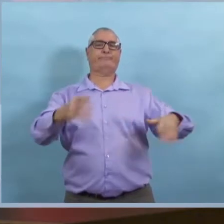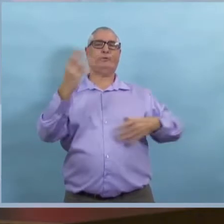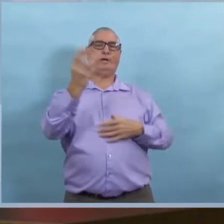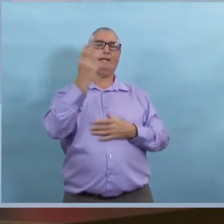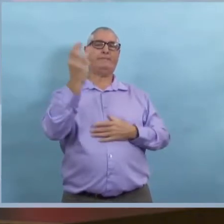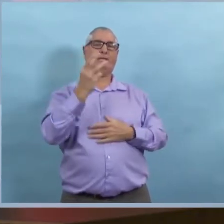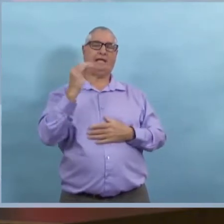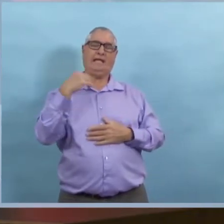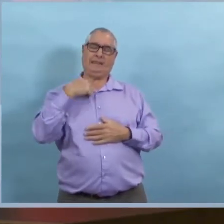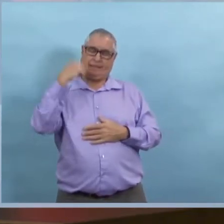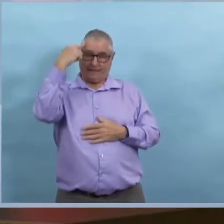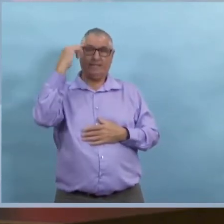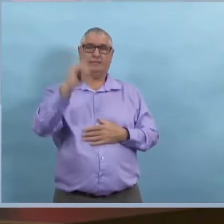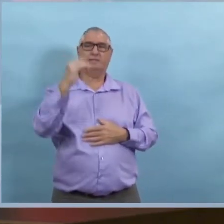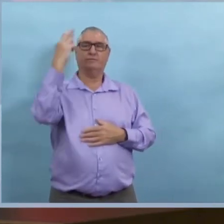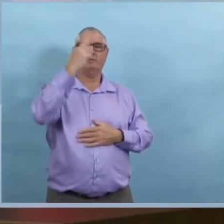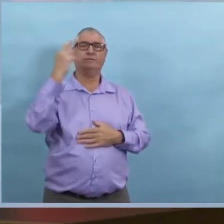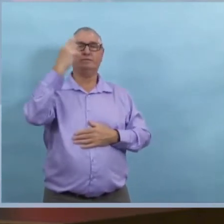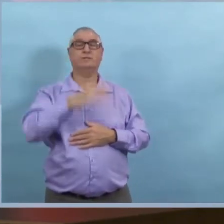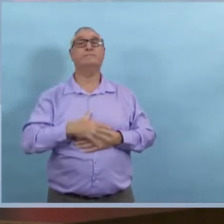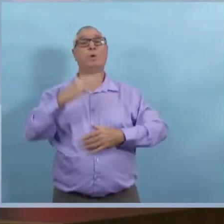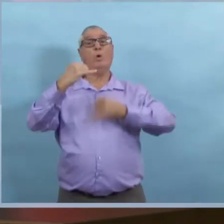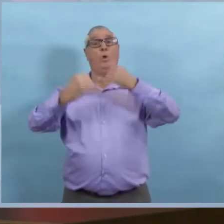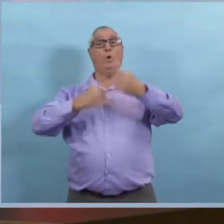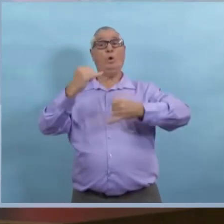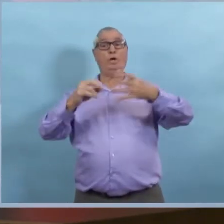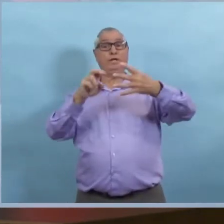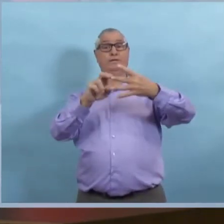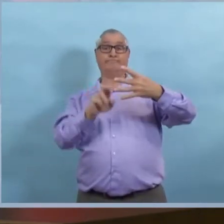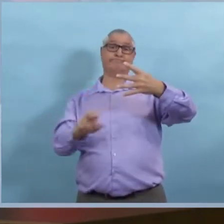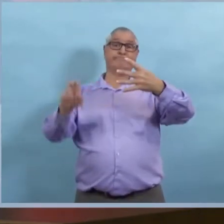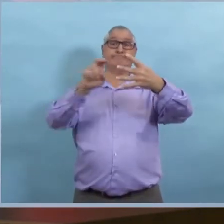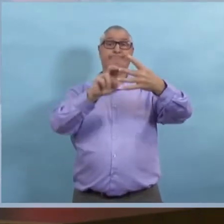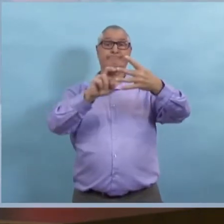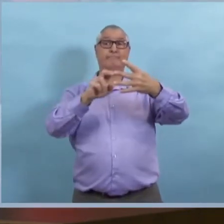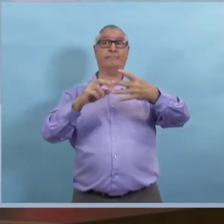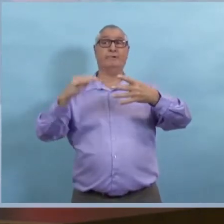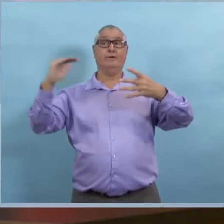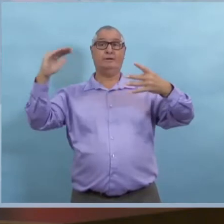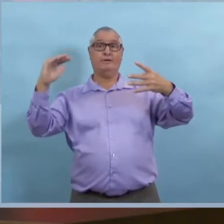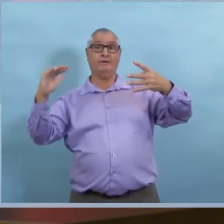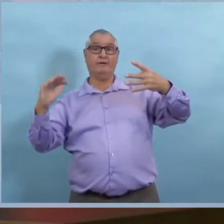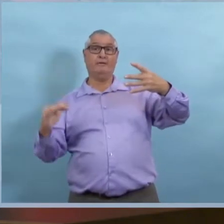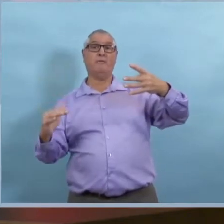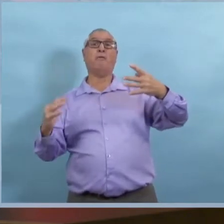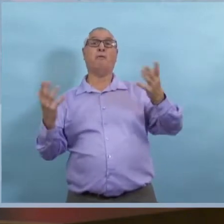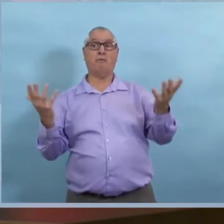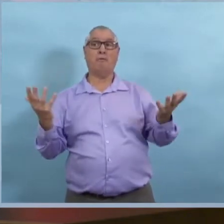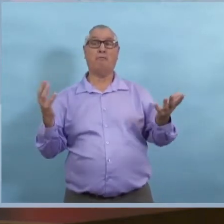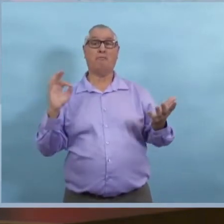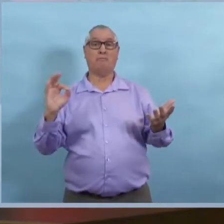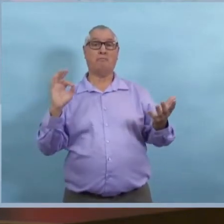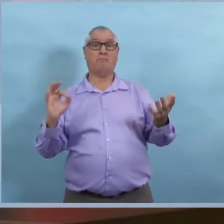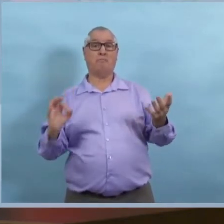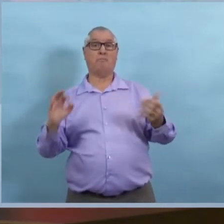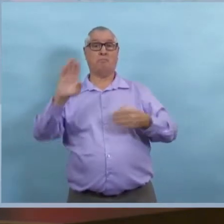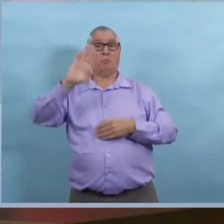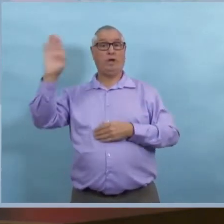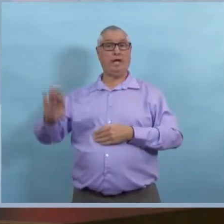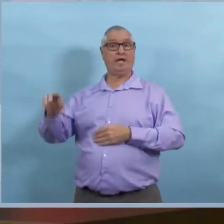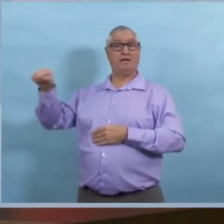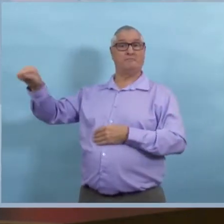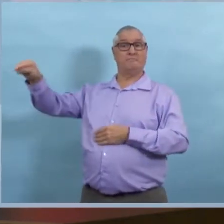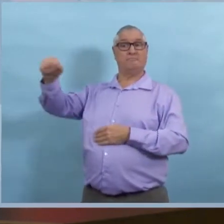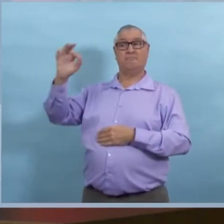'une approche ciblée ne fonctionne pas. Ça veut simplement dire que les restrictions ciblées qu'on avait mises en place ne sont pas suffisantes. C'est pour ça qu'on les